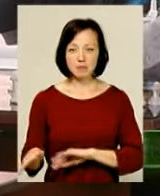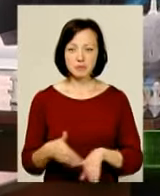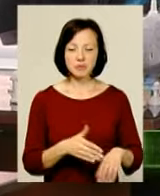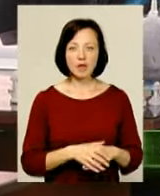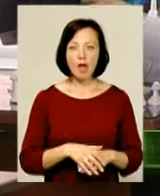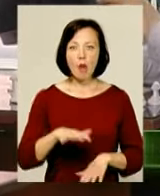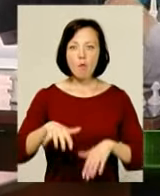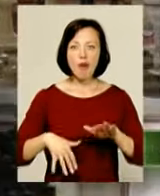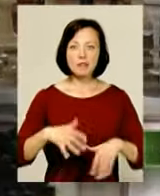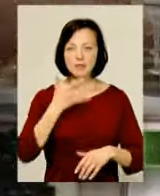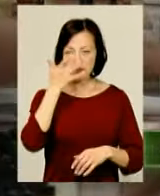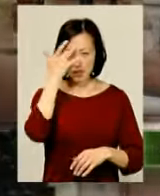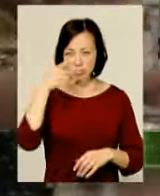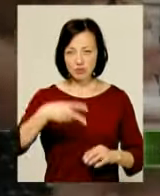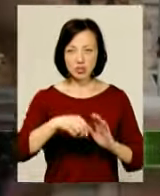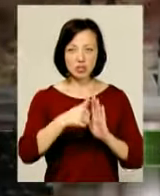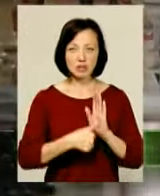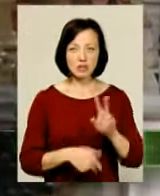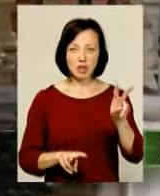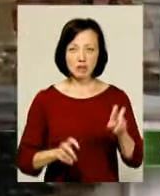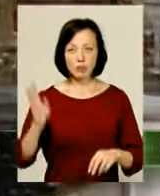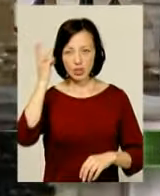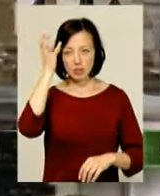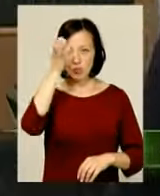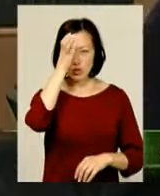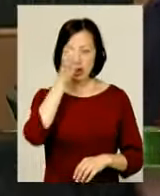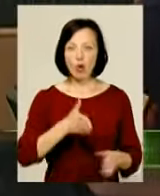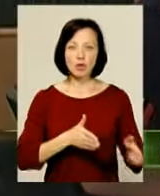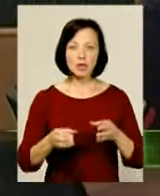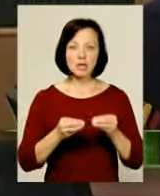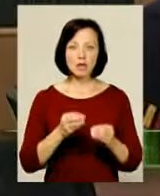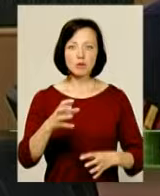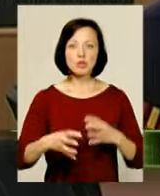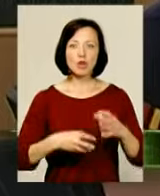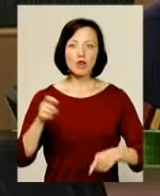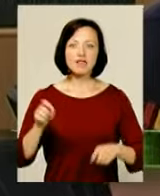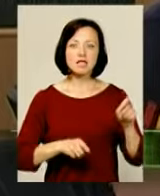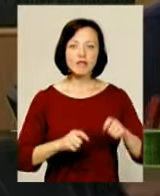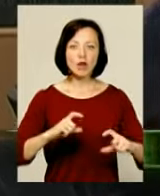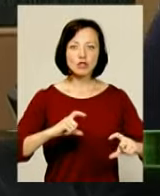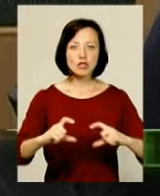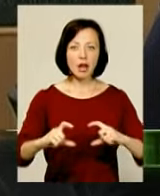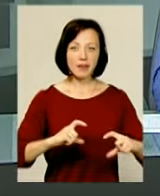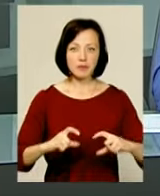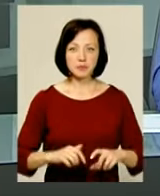Мукачевське літо 2016. Подільські інтелектуали готуються до 10-го міжнародного фестивалю з шахів.